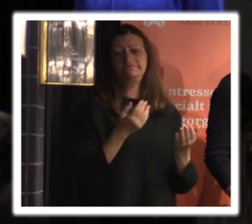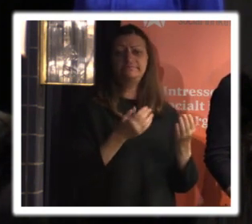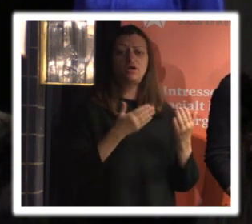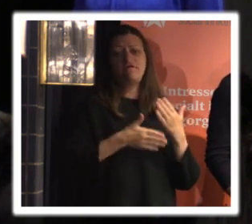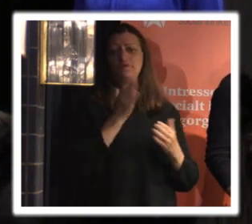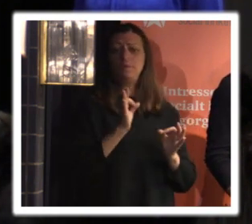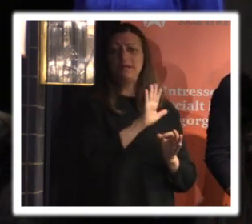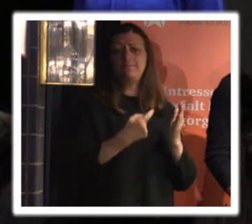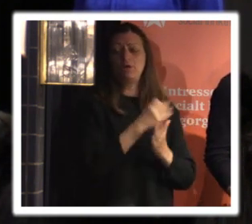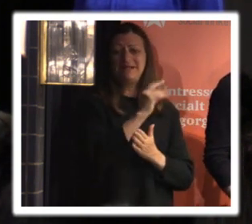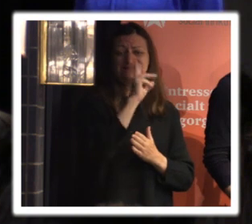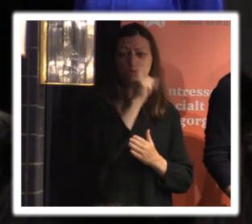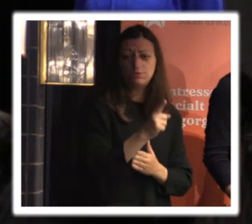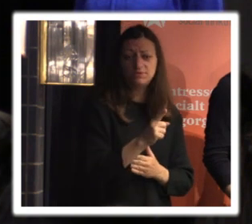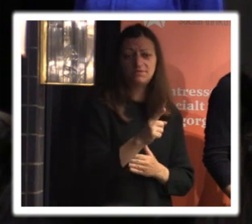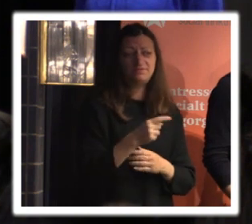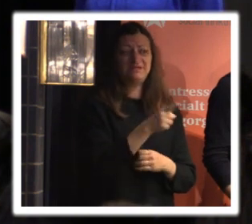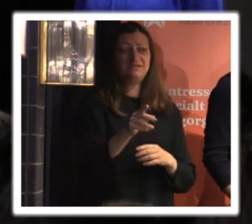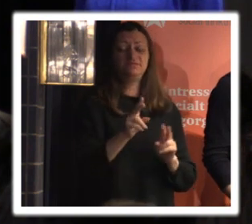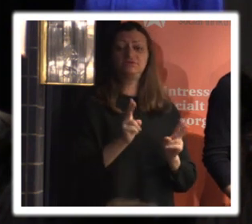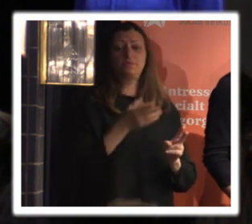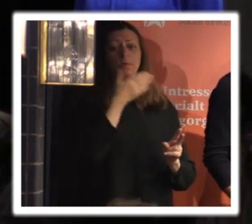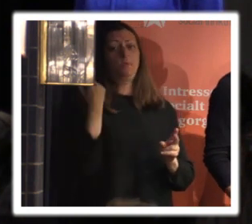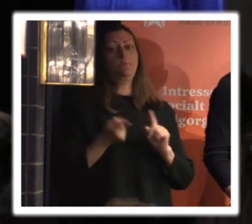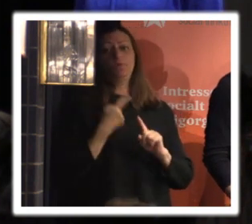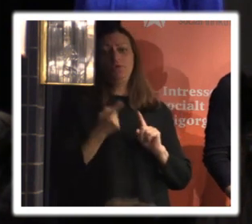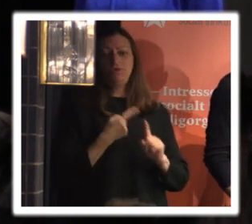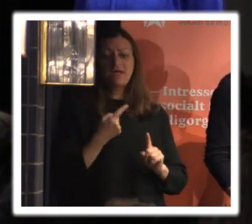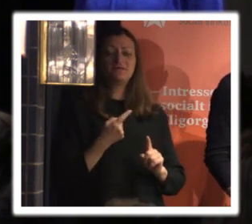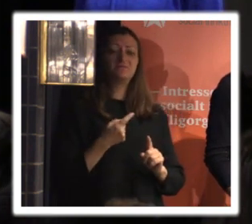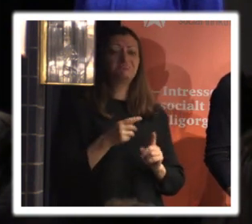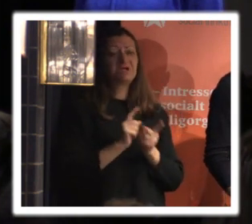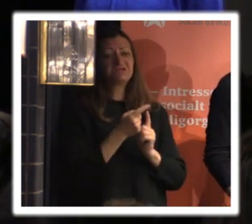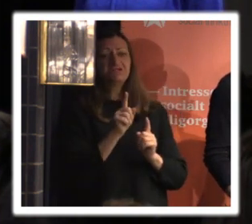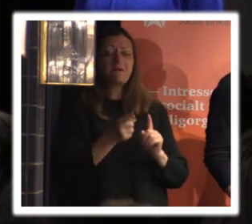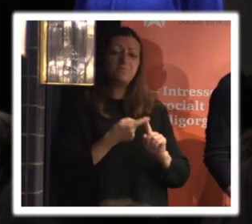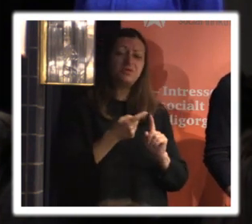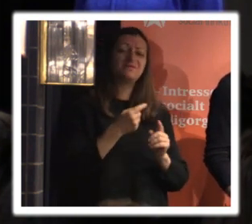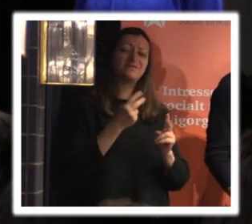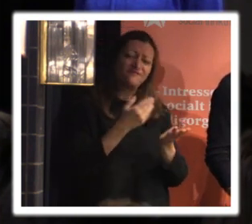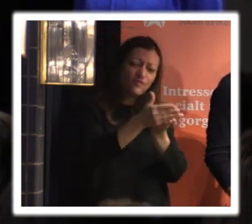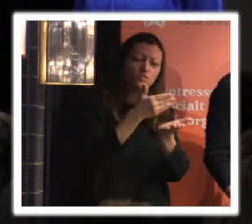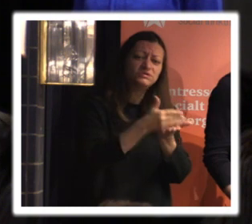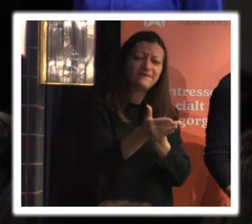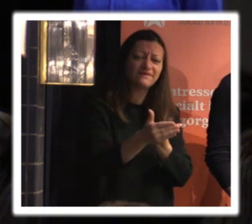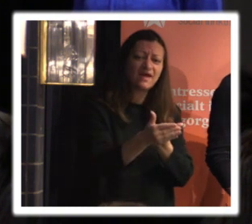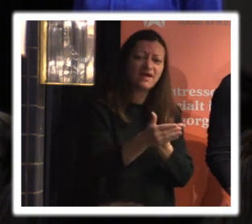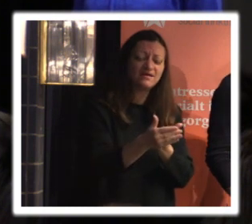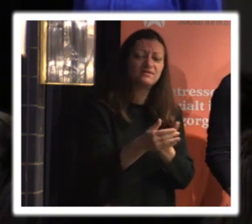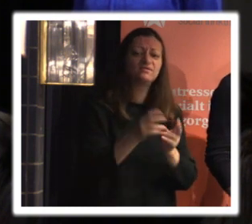för er som kanske inte har inlett arbetet eller bara kommit en liten bit att fortsätta liksom och hålla igång det och